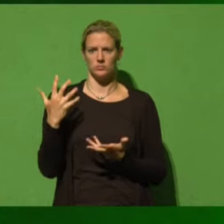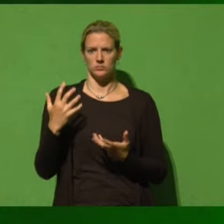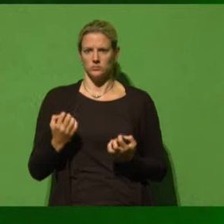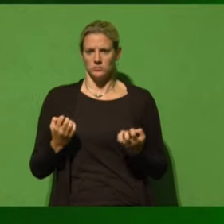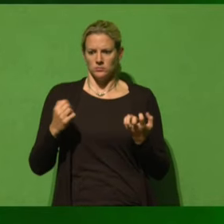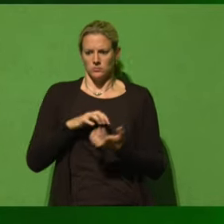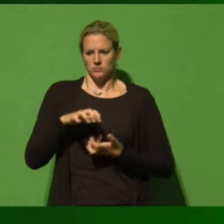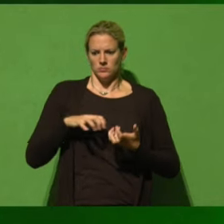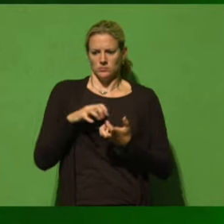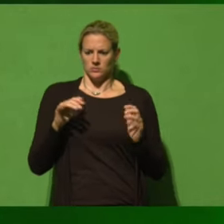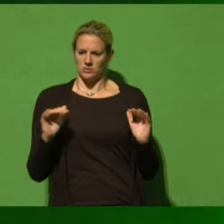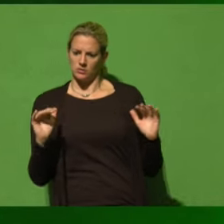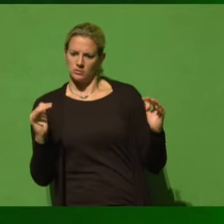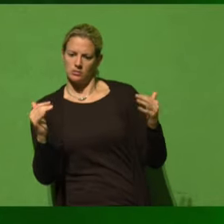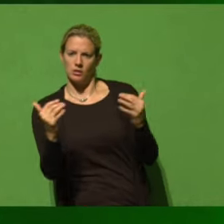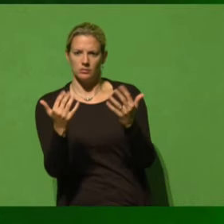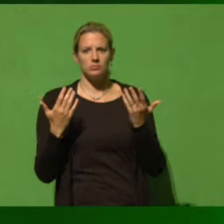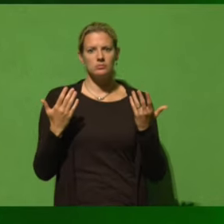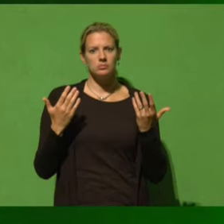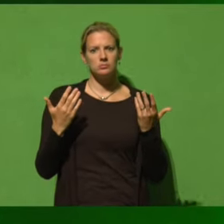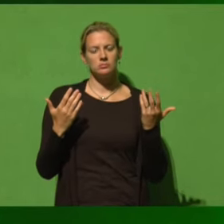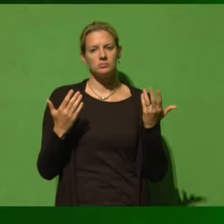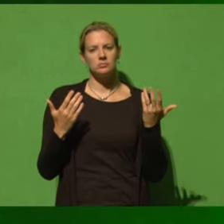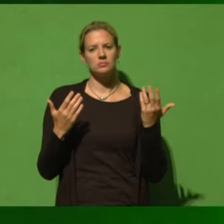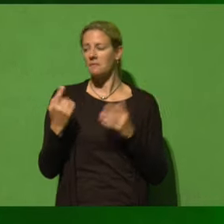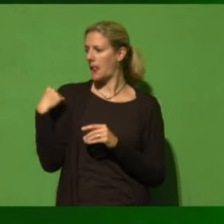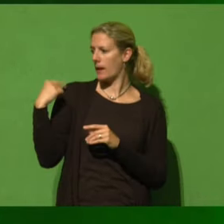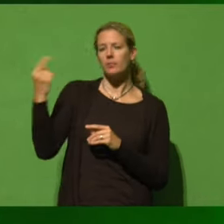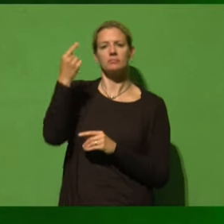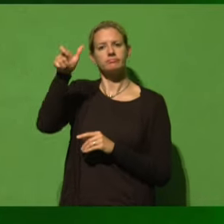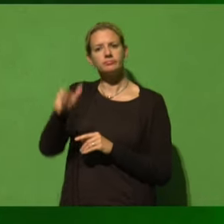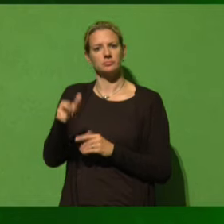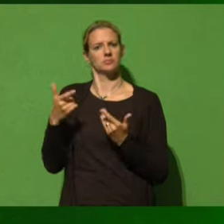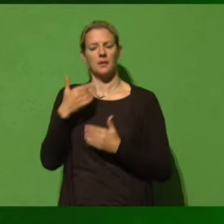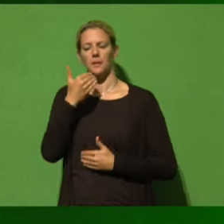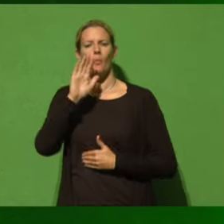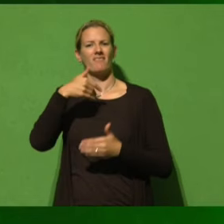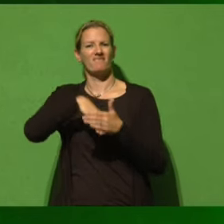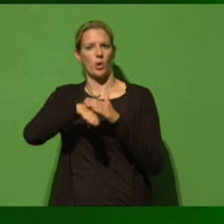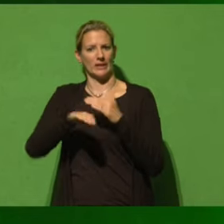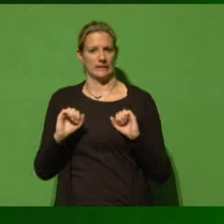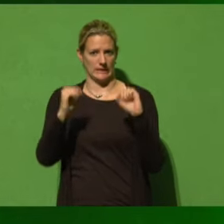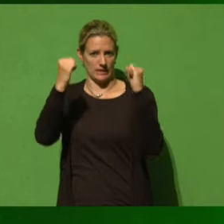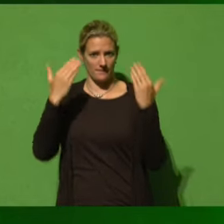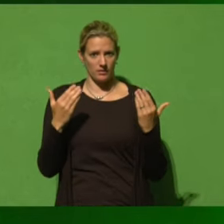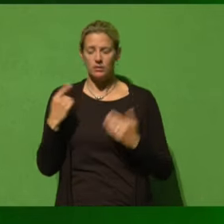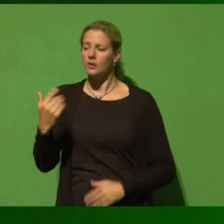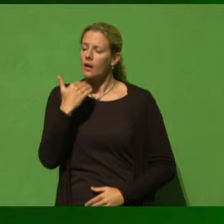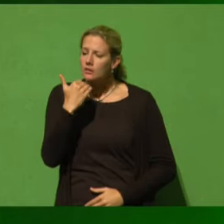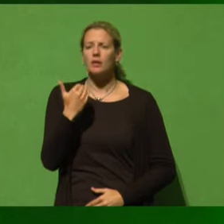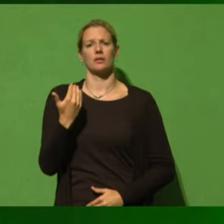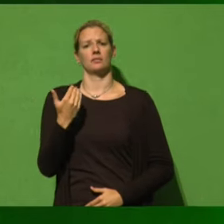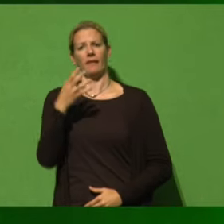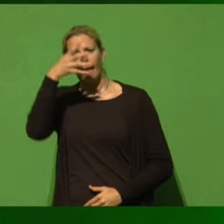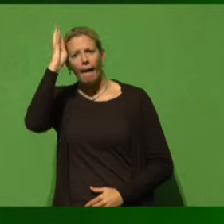schon lange nicht mehr. Ich meine, es war jemand vorher von der Flüchtlingsinitiative da, der sehr bewegend geredet hat, was in Irak und in Syrien